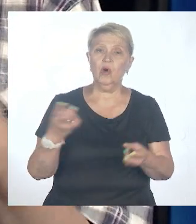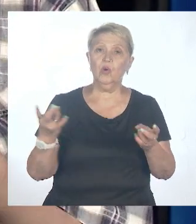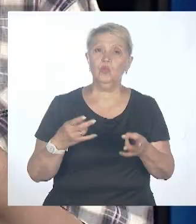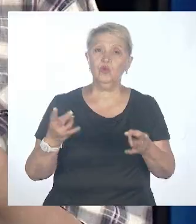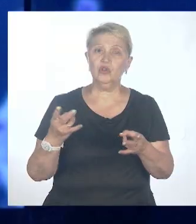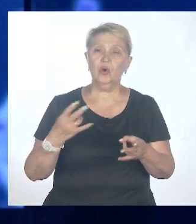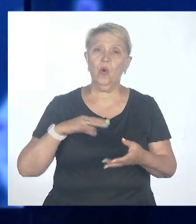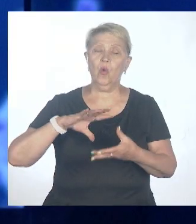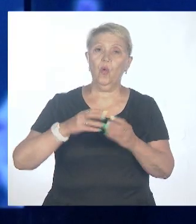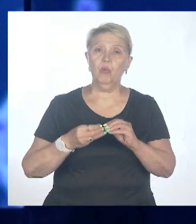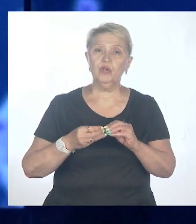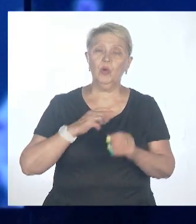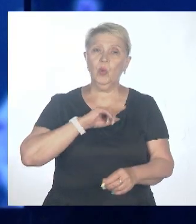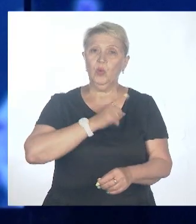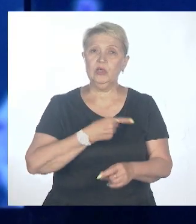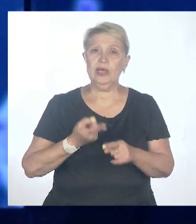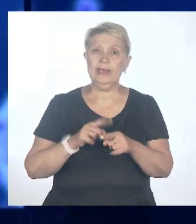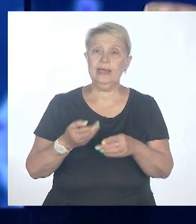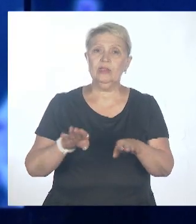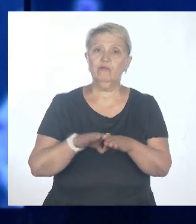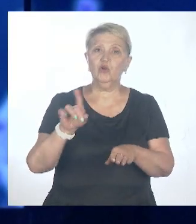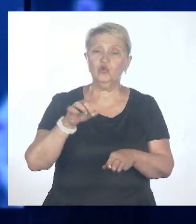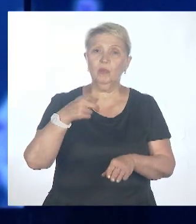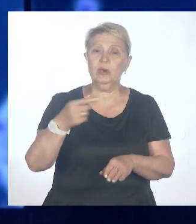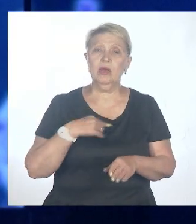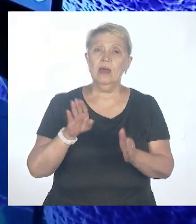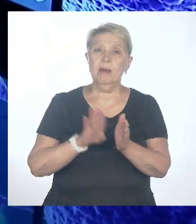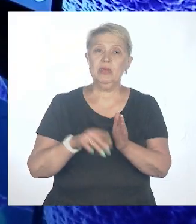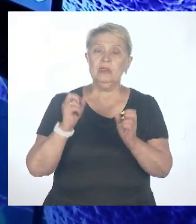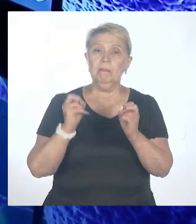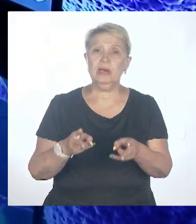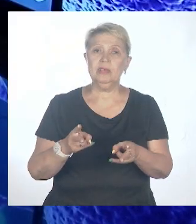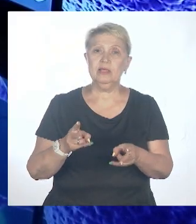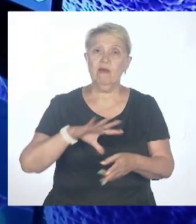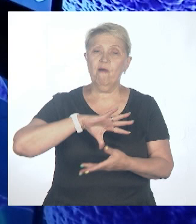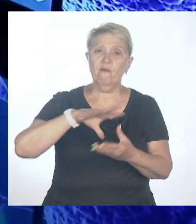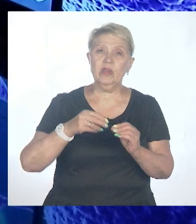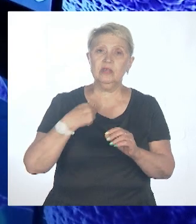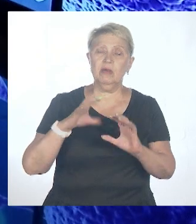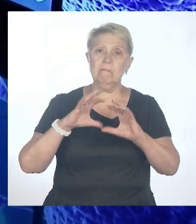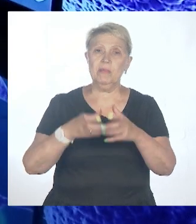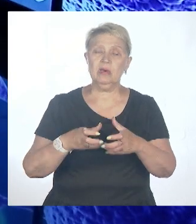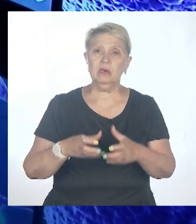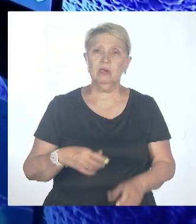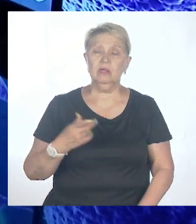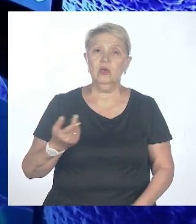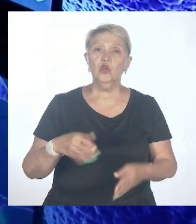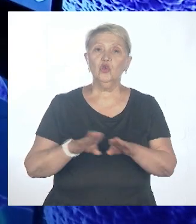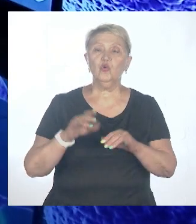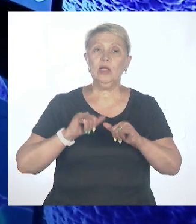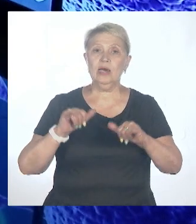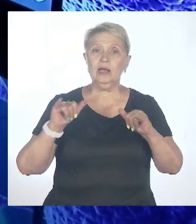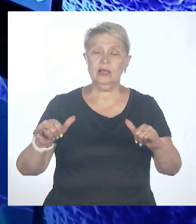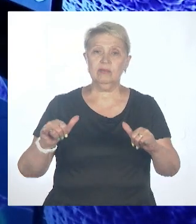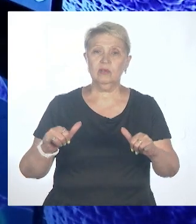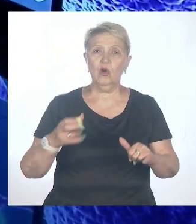Нужны общие усилия для того, чтобы, например, обезопасить весь мир. Не только развитый мир, не только тот, который сможет заплатить, но